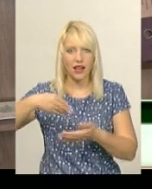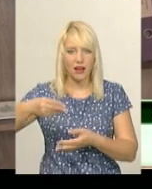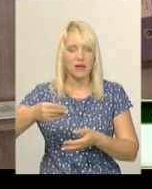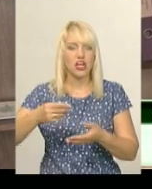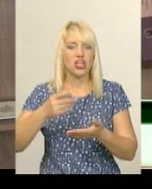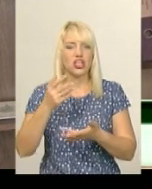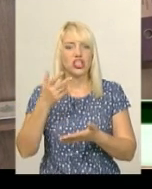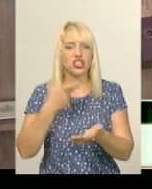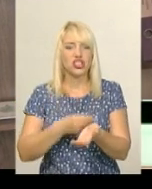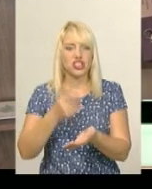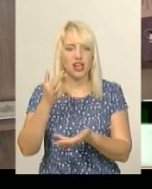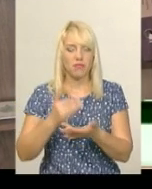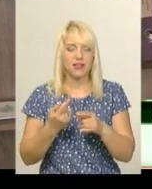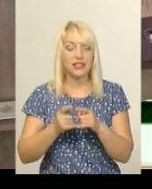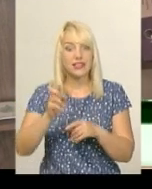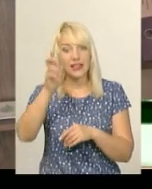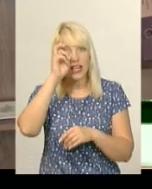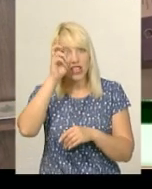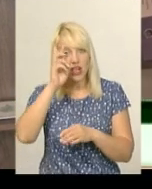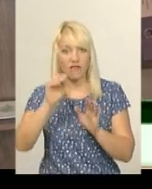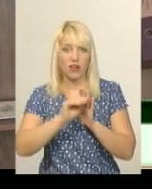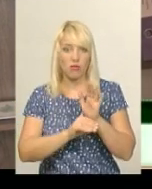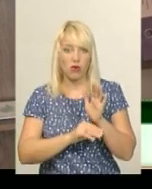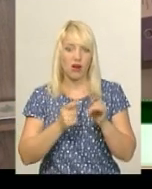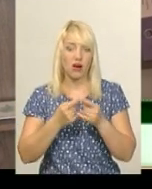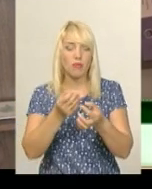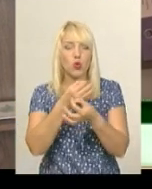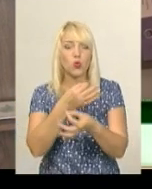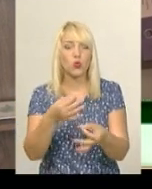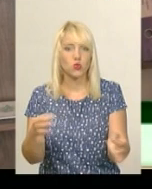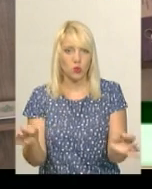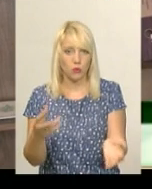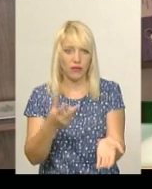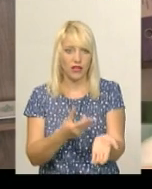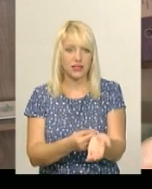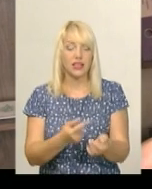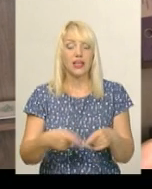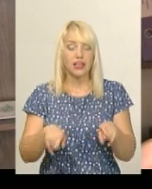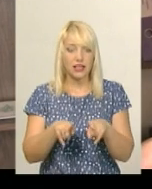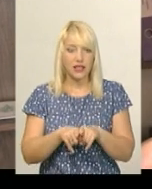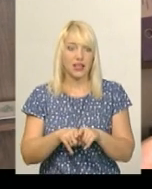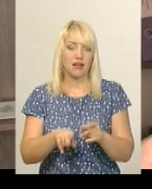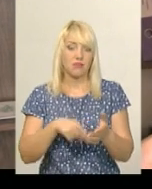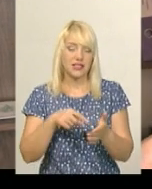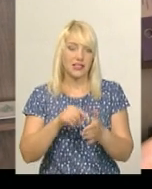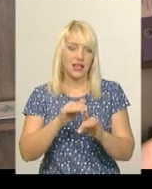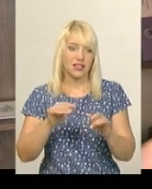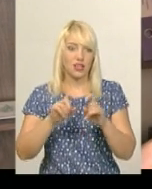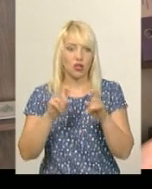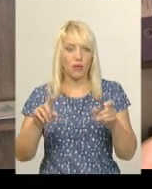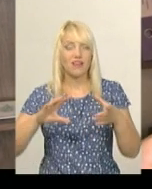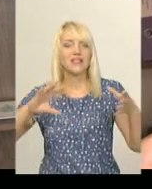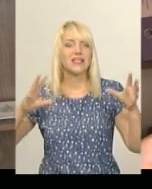вимагає доступності вакцин. І такими вакцинами міська дитяча поліклініка і взагалі всі